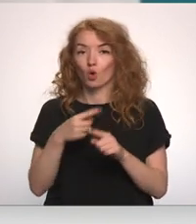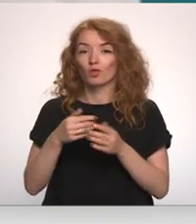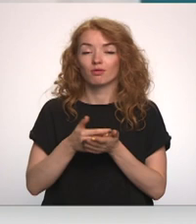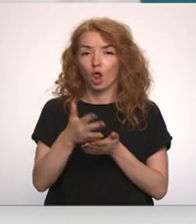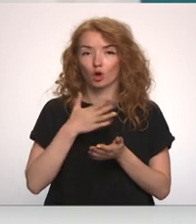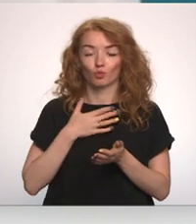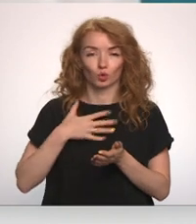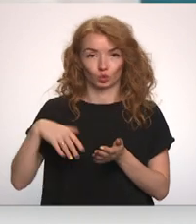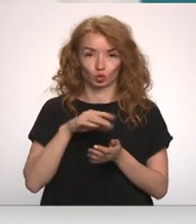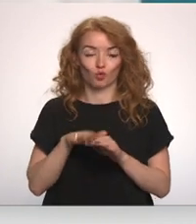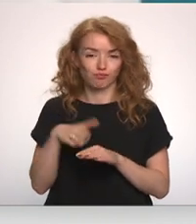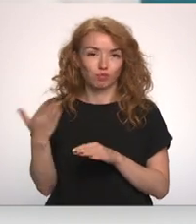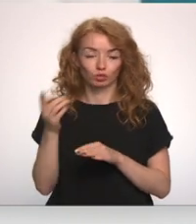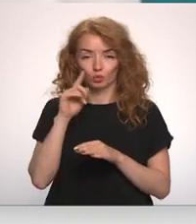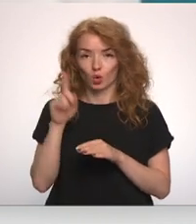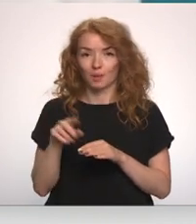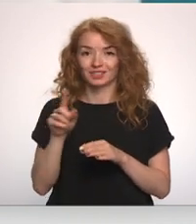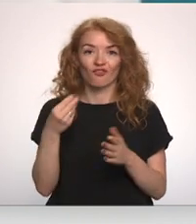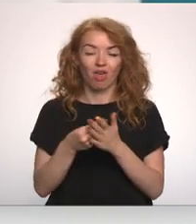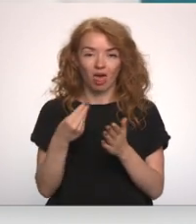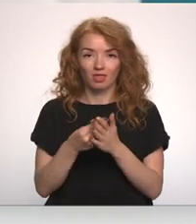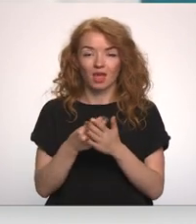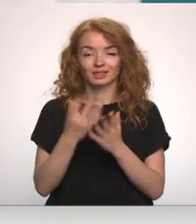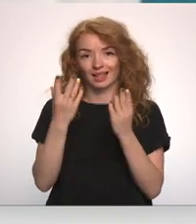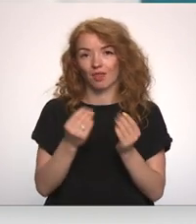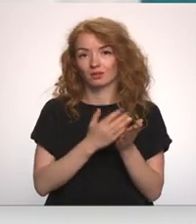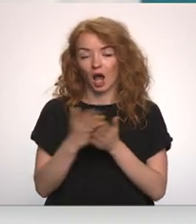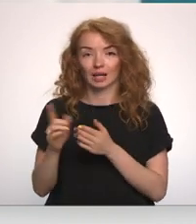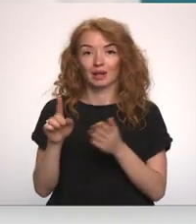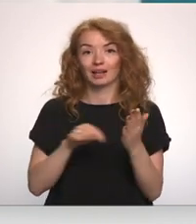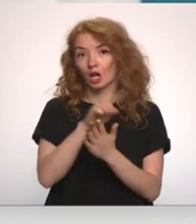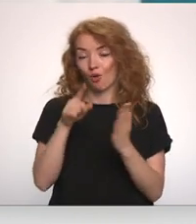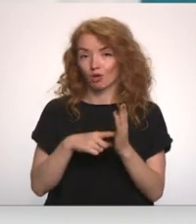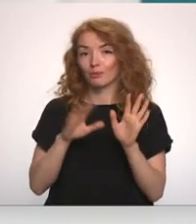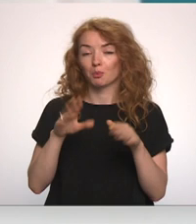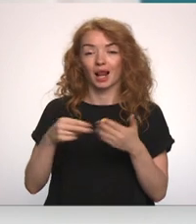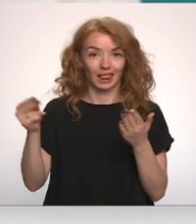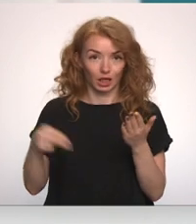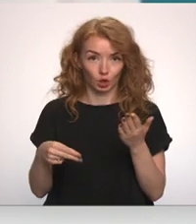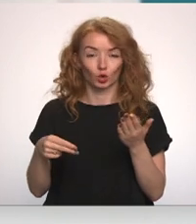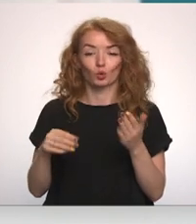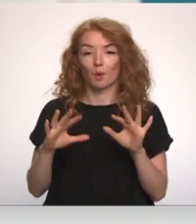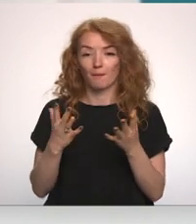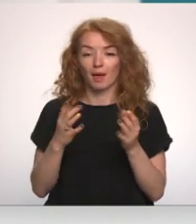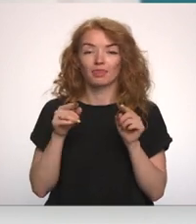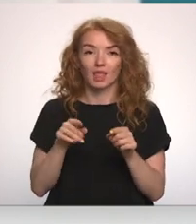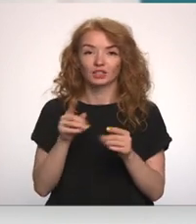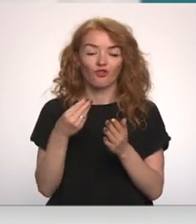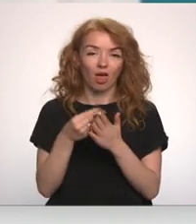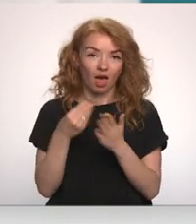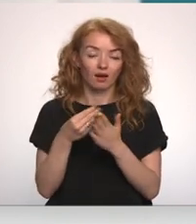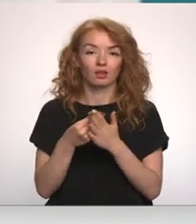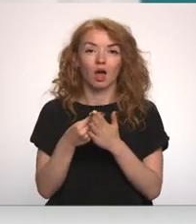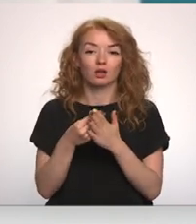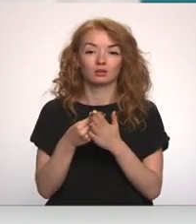mūsu puses, protams, tiek vērtēts un dienas kārtībā arī jautājums par līgumu, bet tas tiek vērtēts, tiek